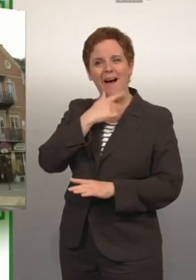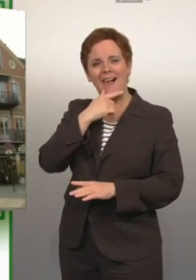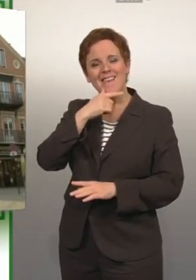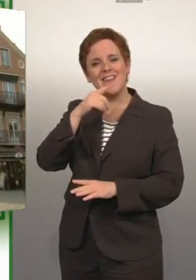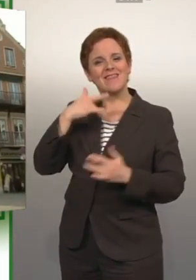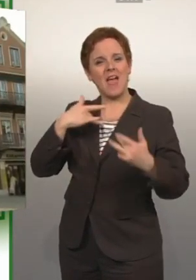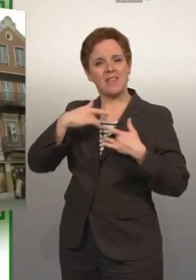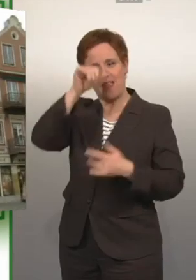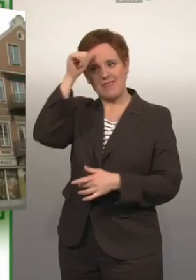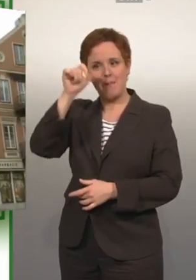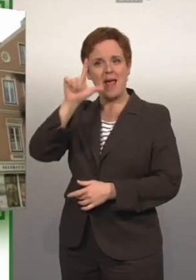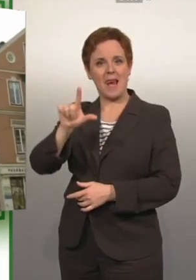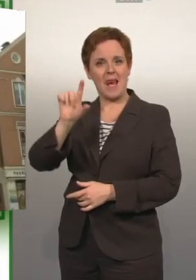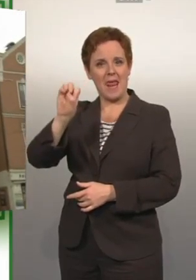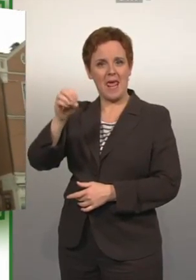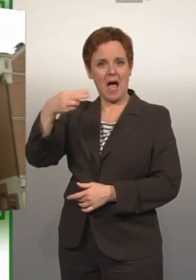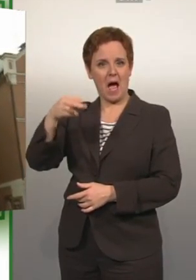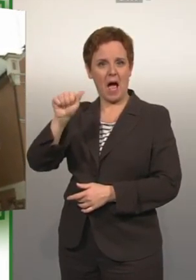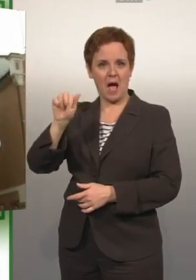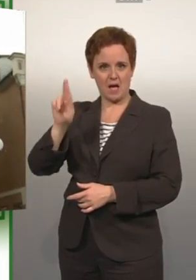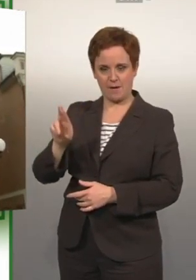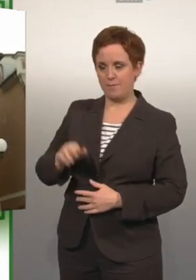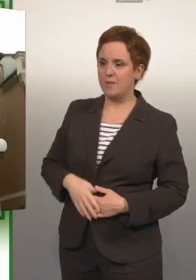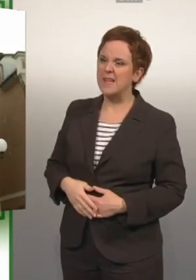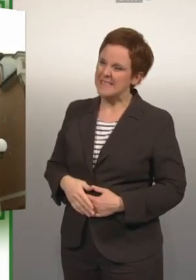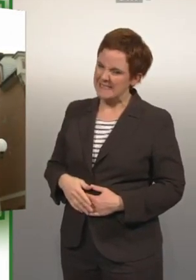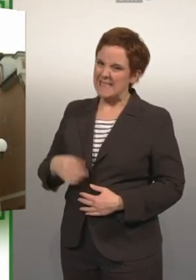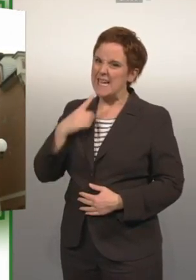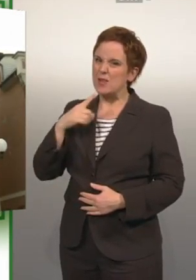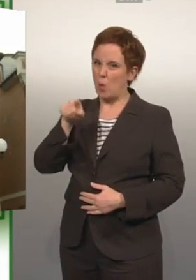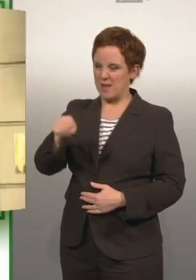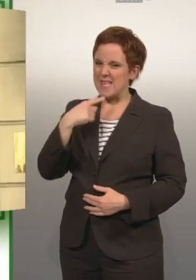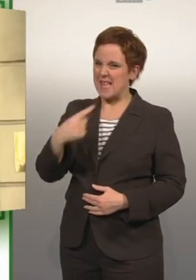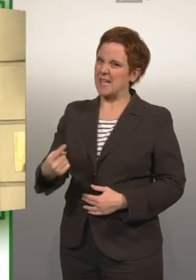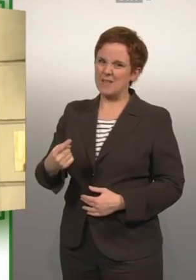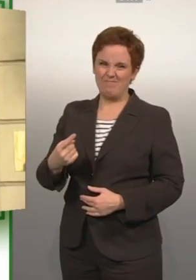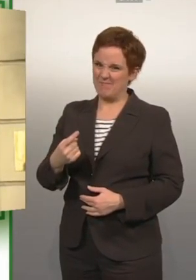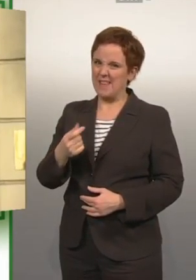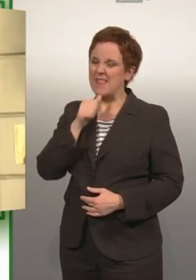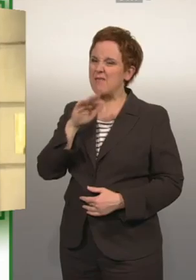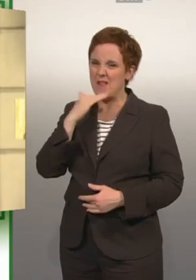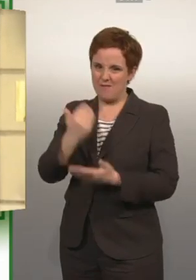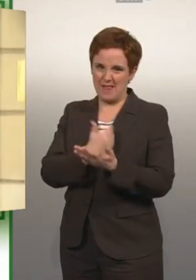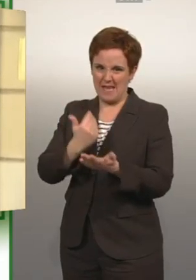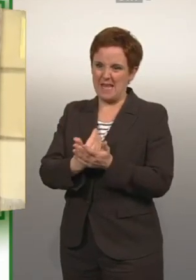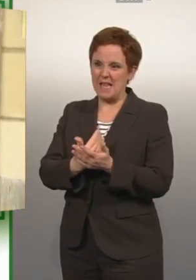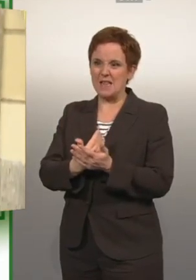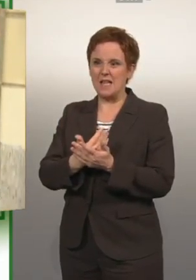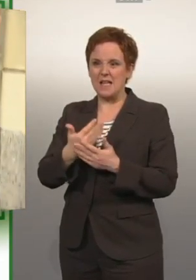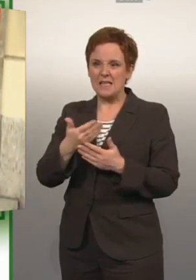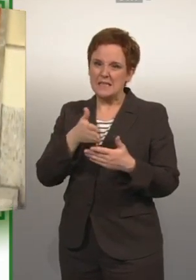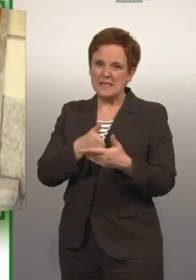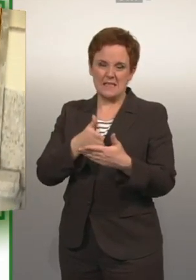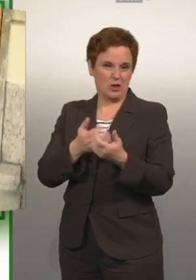-Theater eingerichtet. Das Geschäft gehe nicht so gut, habe man Frau Kuhl erklärt. Und das denkmalgeschützte Gebäude seien schlecht im Zustand.